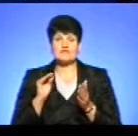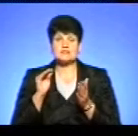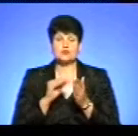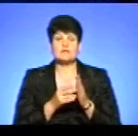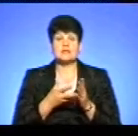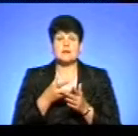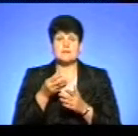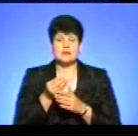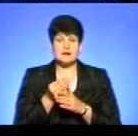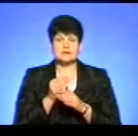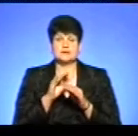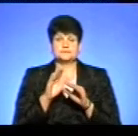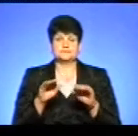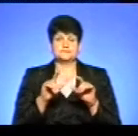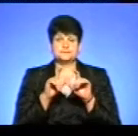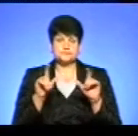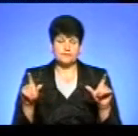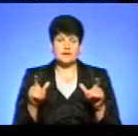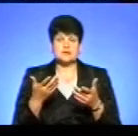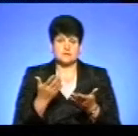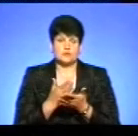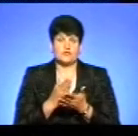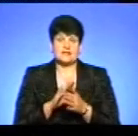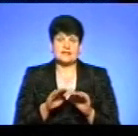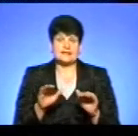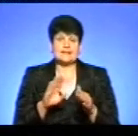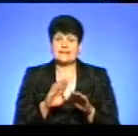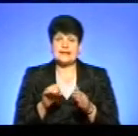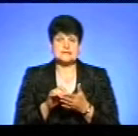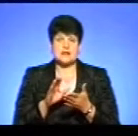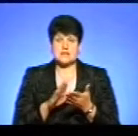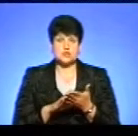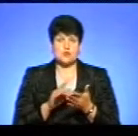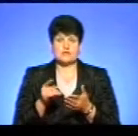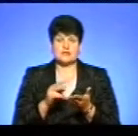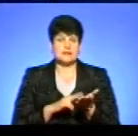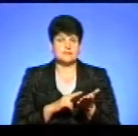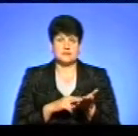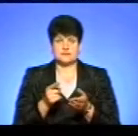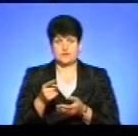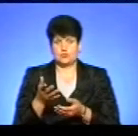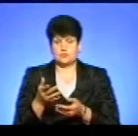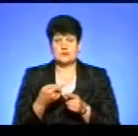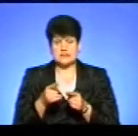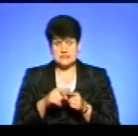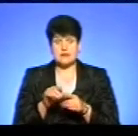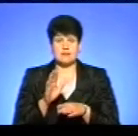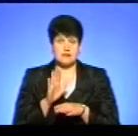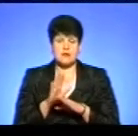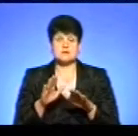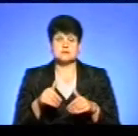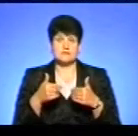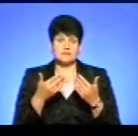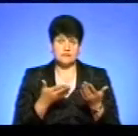плати в закладах дошкільної освіти за перебування дітей, які не зареєстровані у місті Тернополі. Власне, цей наказ виданий